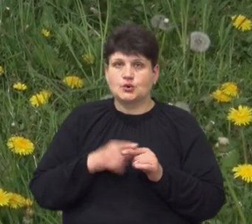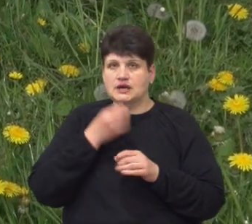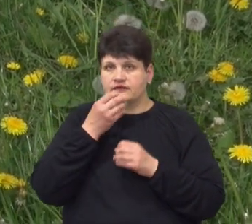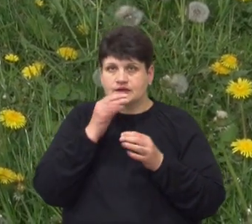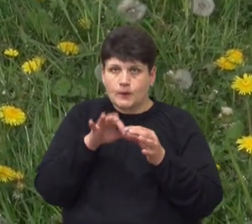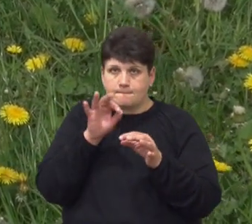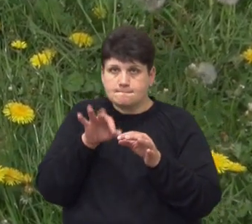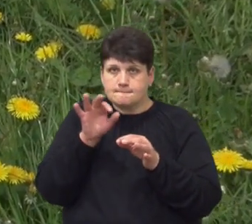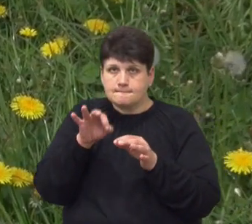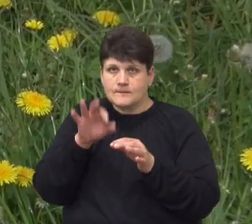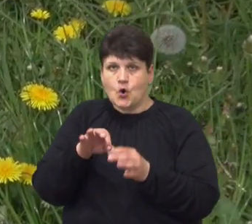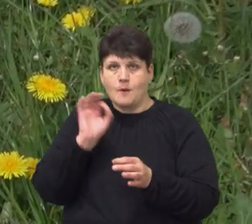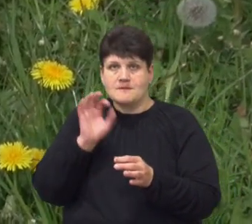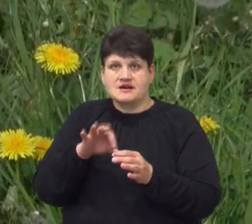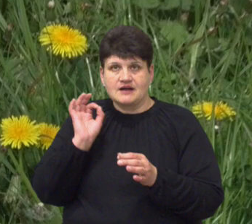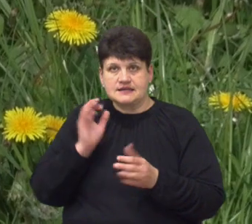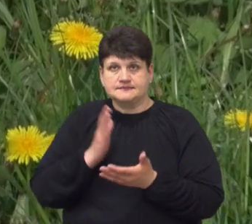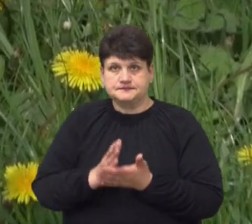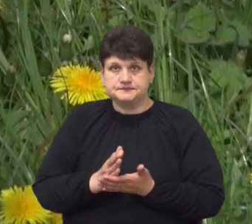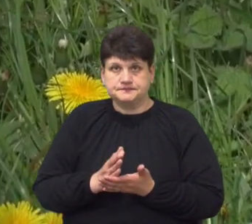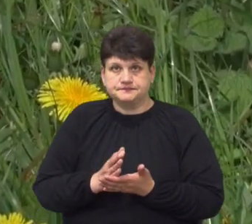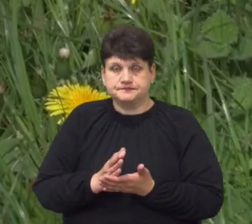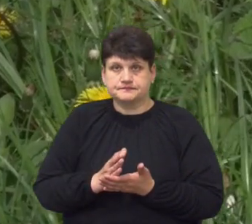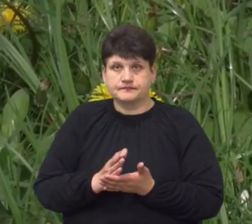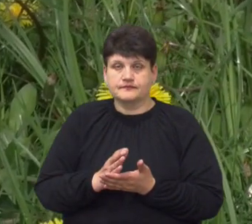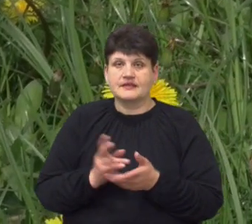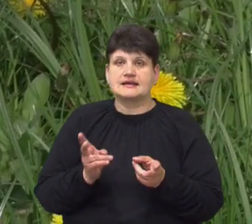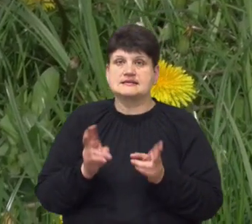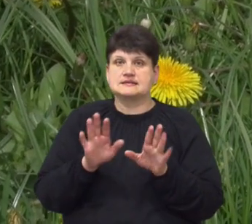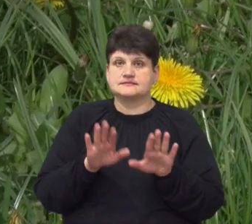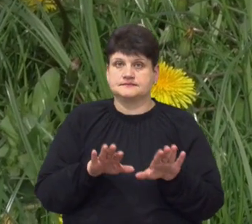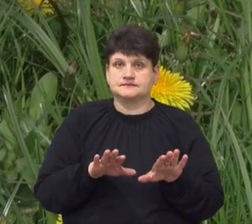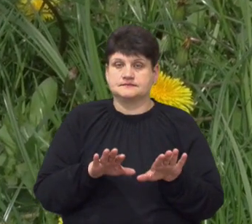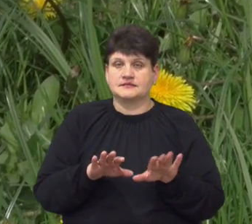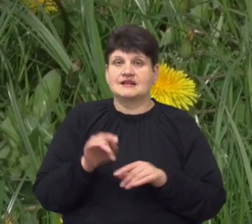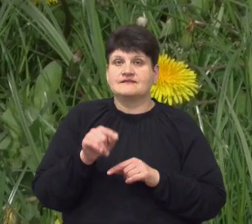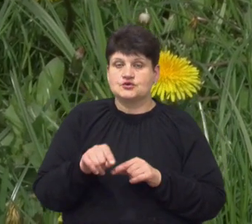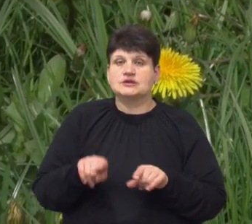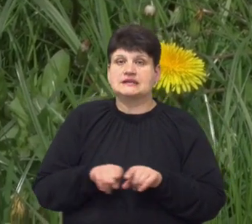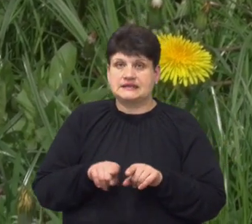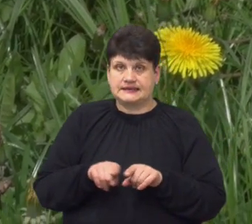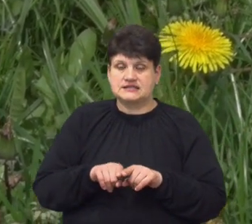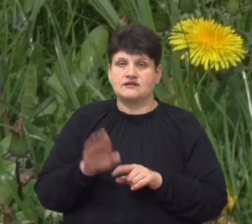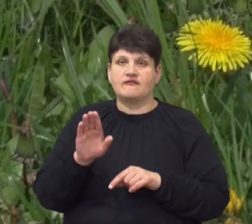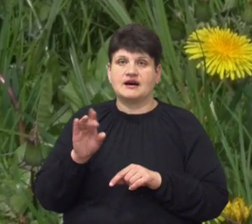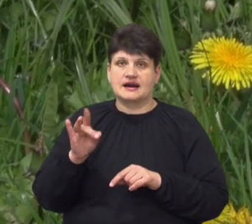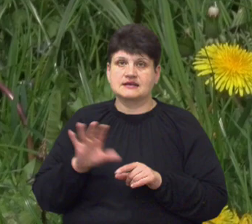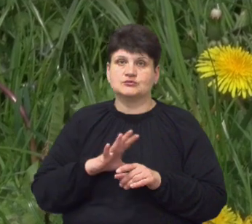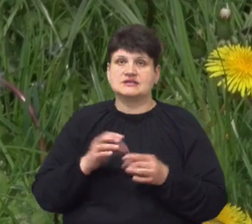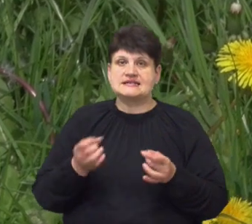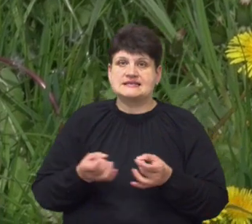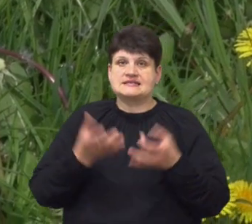обриваються і чашолистики залишаються. Від цього теж варення буде світло